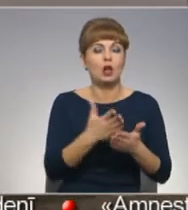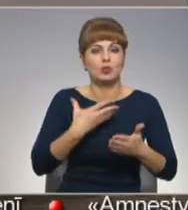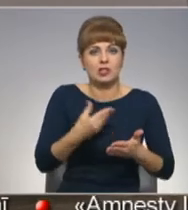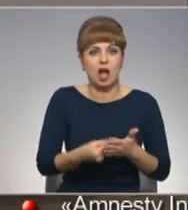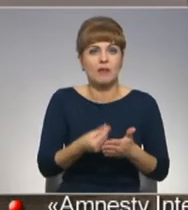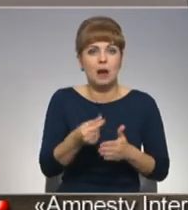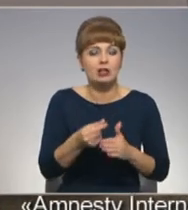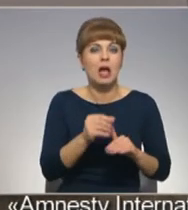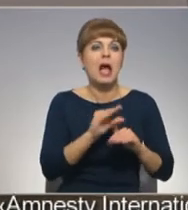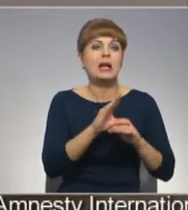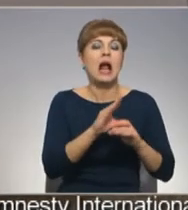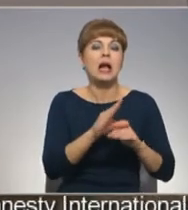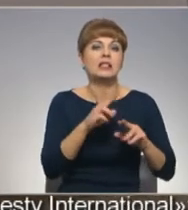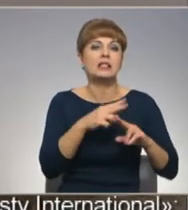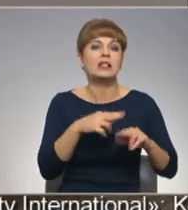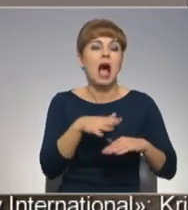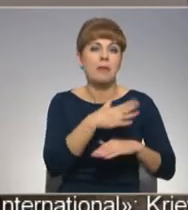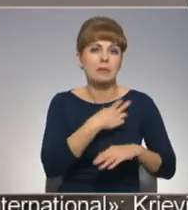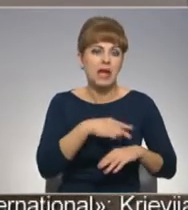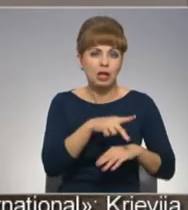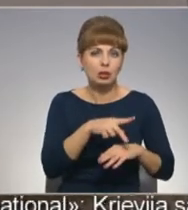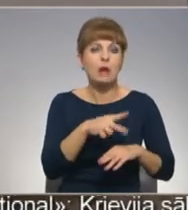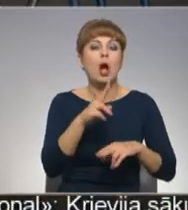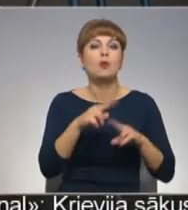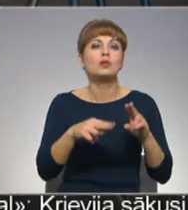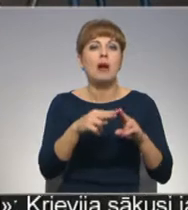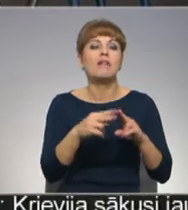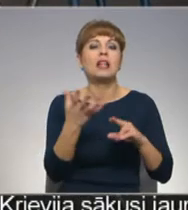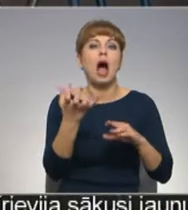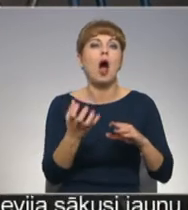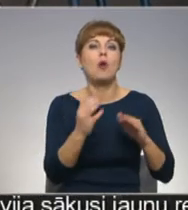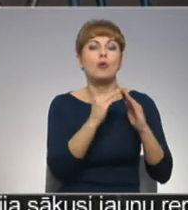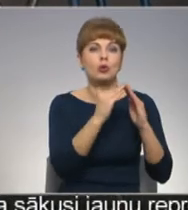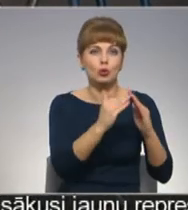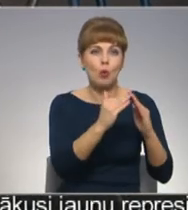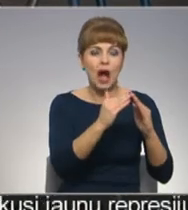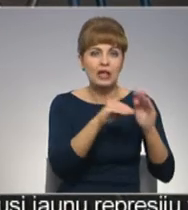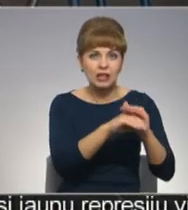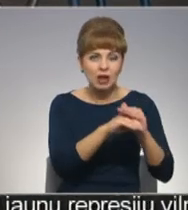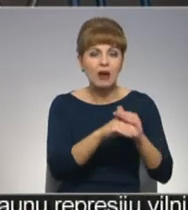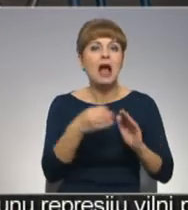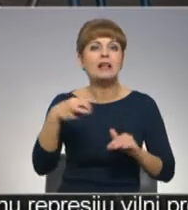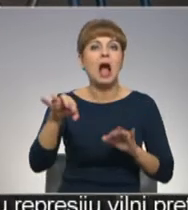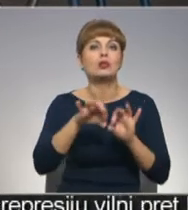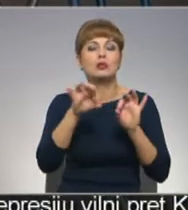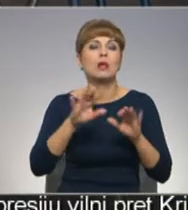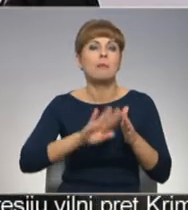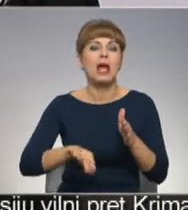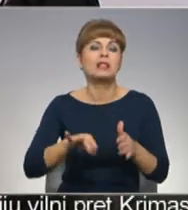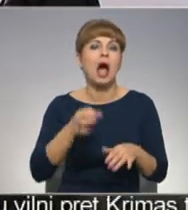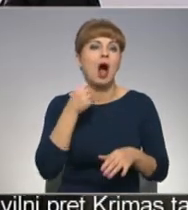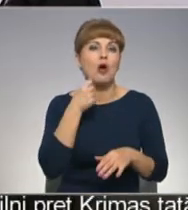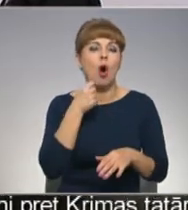Ar krājais davu sabiedrības atbalstu nu uzbūvēta augļu noliktava, bet dals uzsācis bez alkoholsko dzērienu ražošanu.